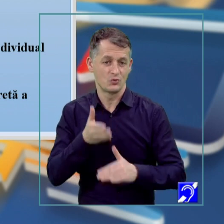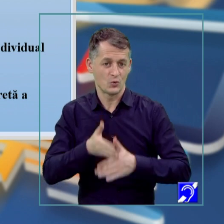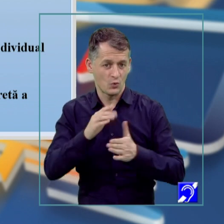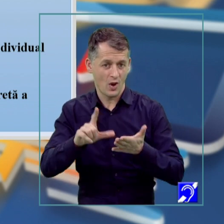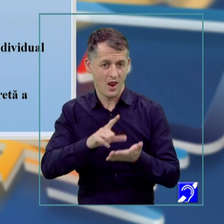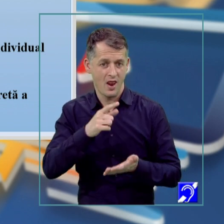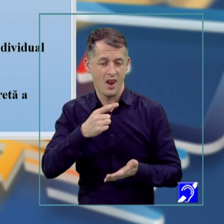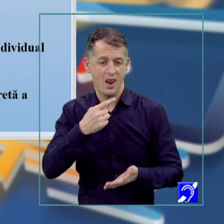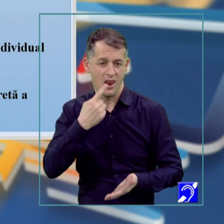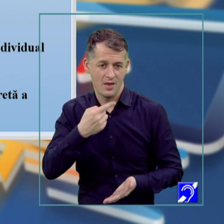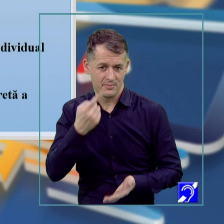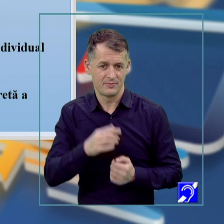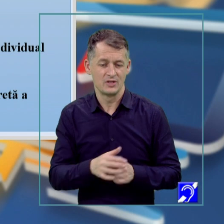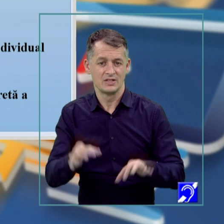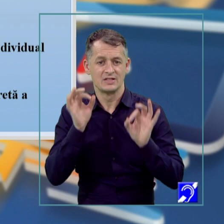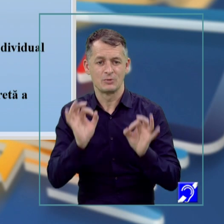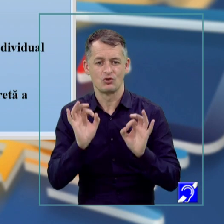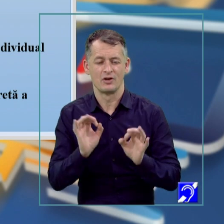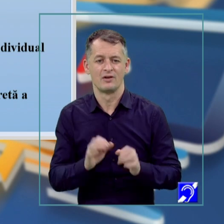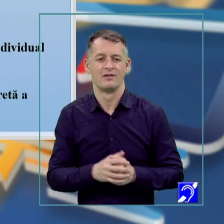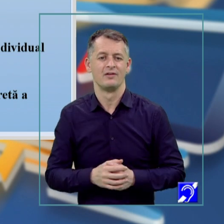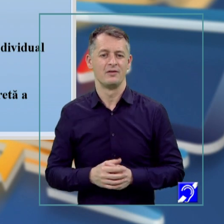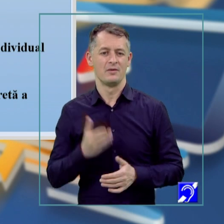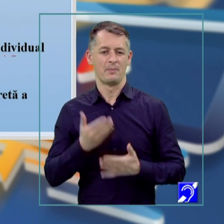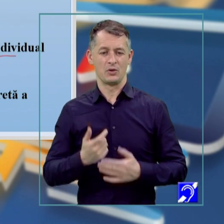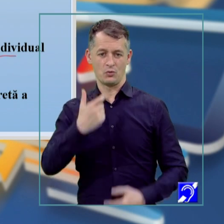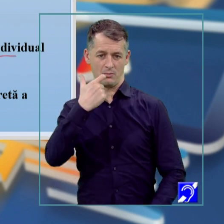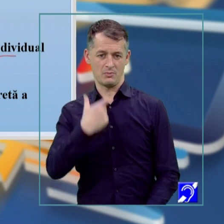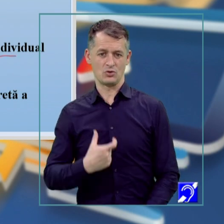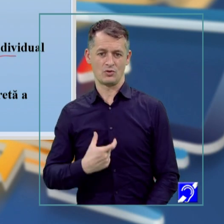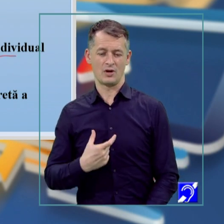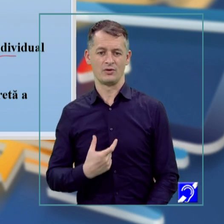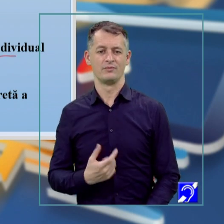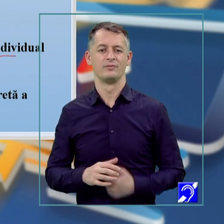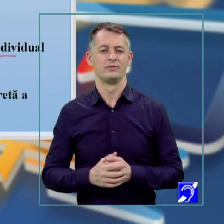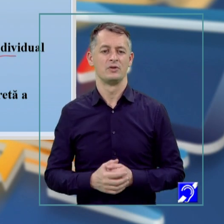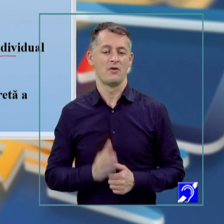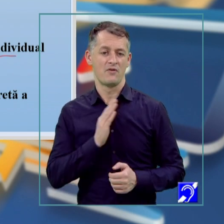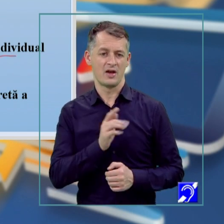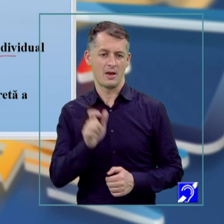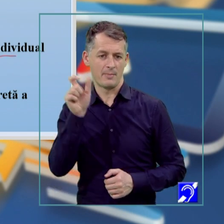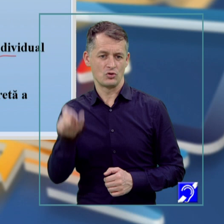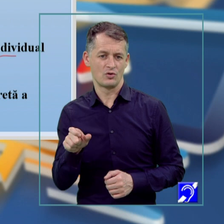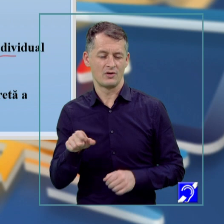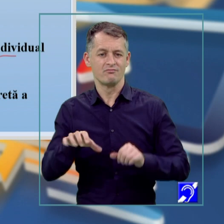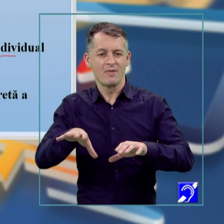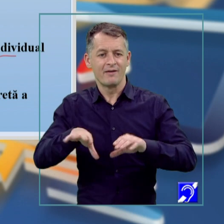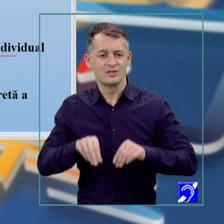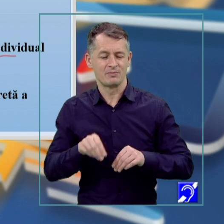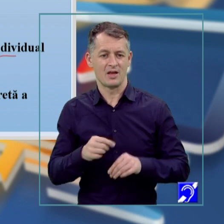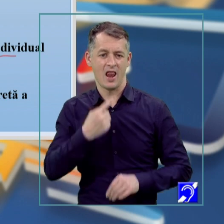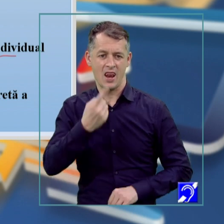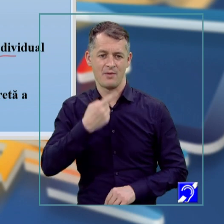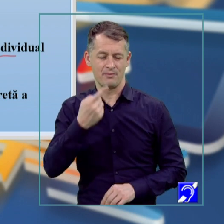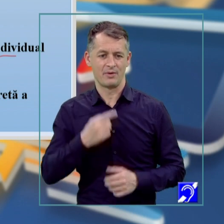și limba are caracter social, însă și caracter individual, pentru că fiecare om însusește într-o manieră personală limba.